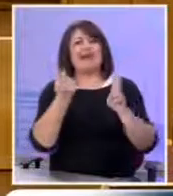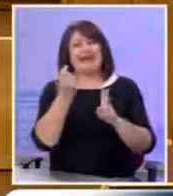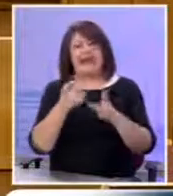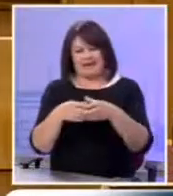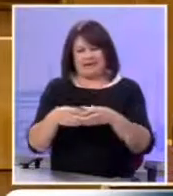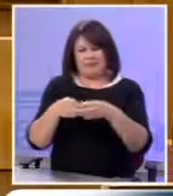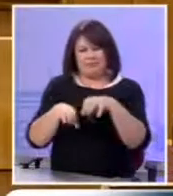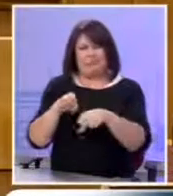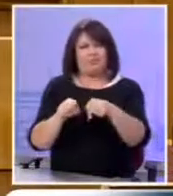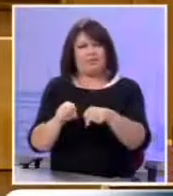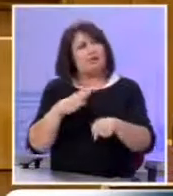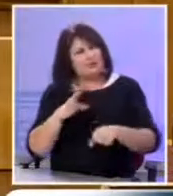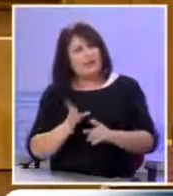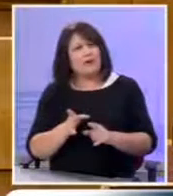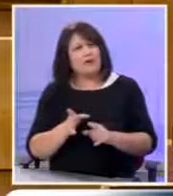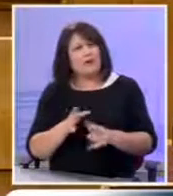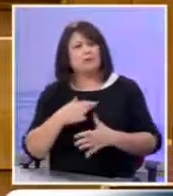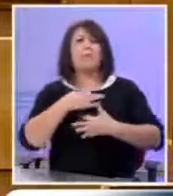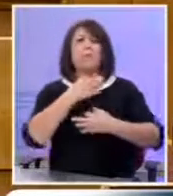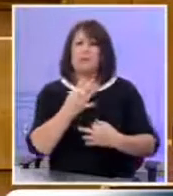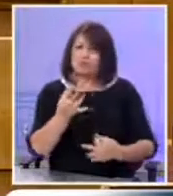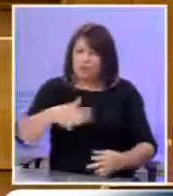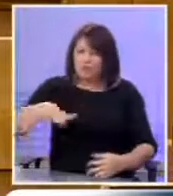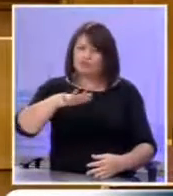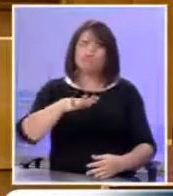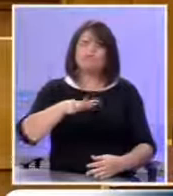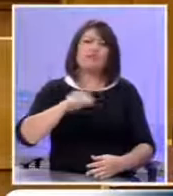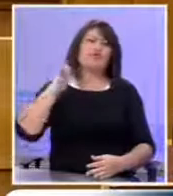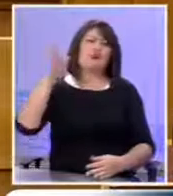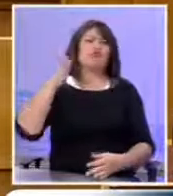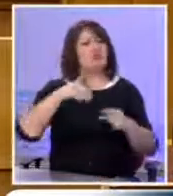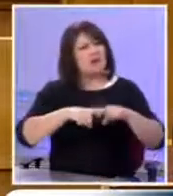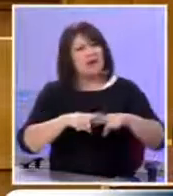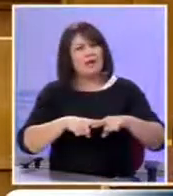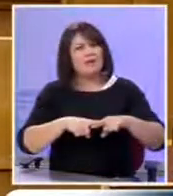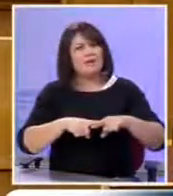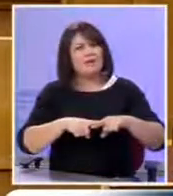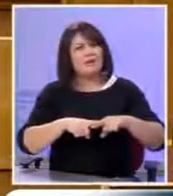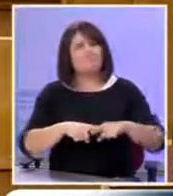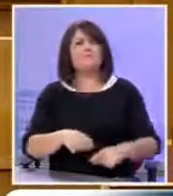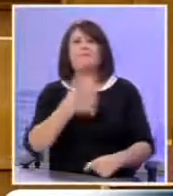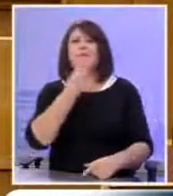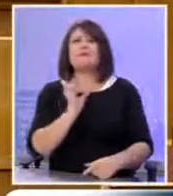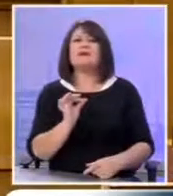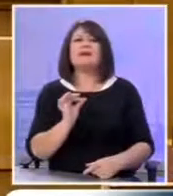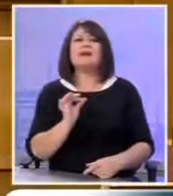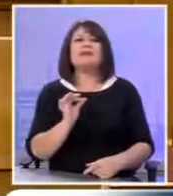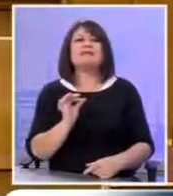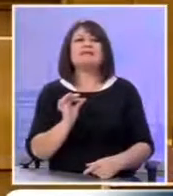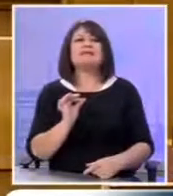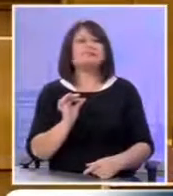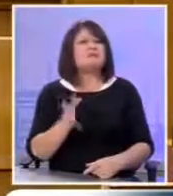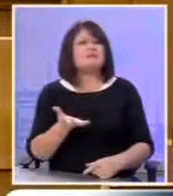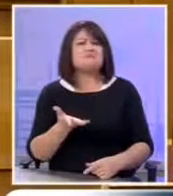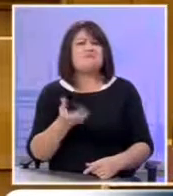των εκπροσώπων της εγχώριων και διεθνών μέσα από ένα γλυκανάλατο και αμήχανου κοσμοπολιτισμό